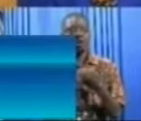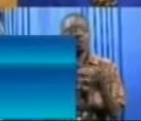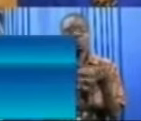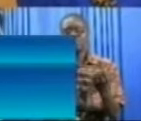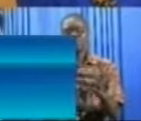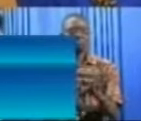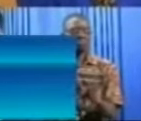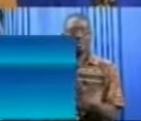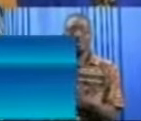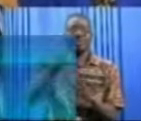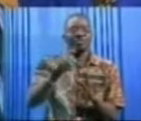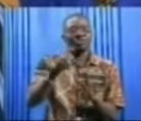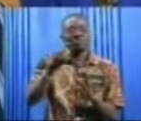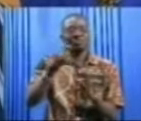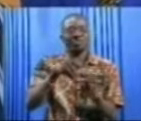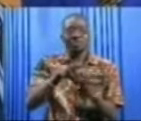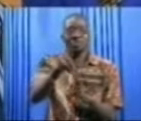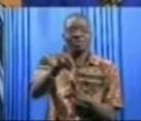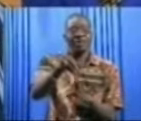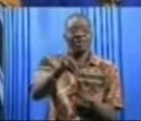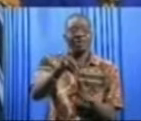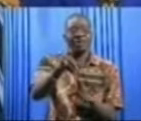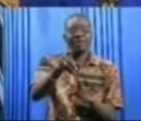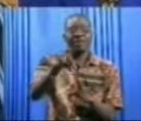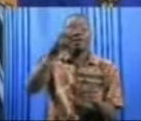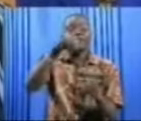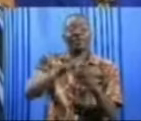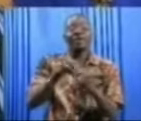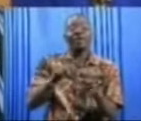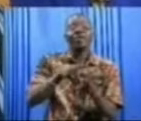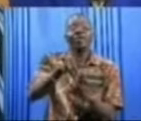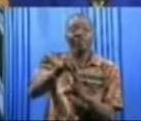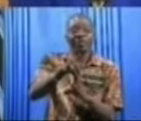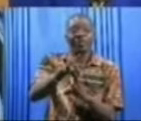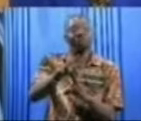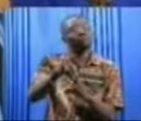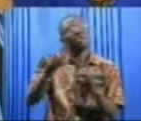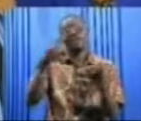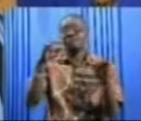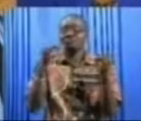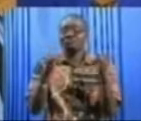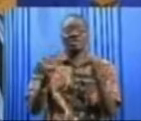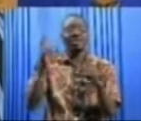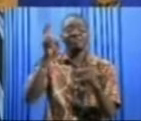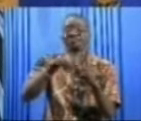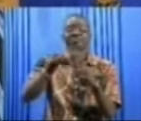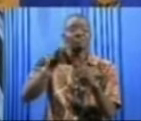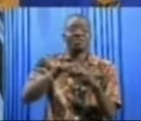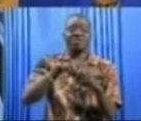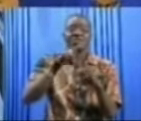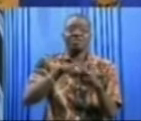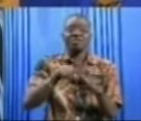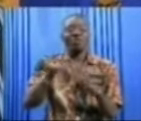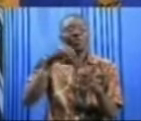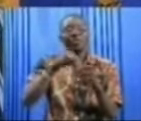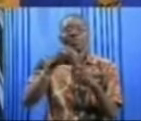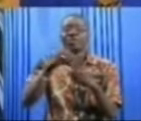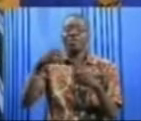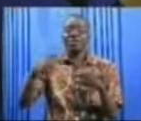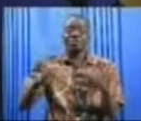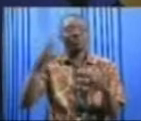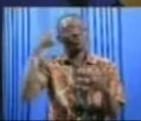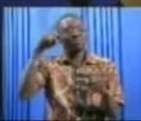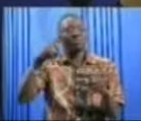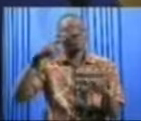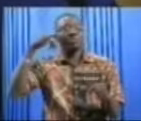domaines, dans le domaine des engins à deux roues, dans le domaine des appareils de